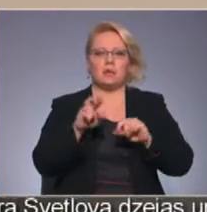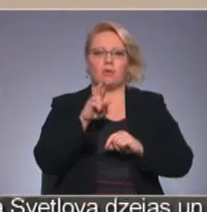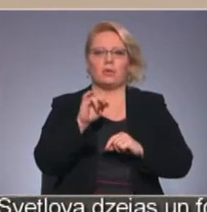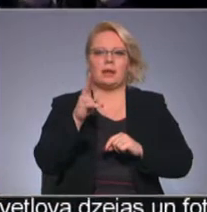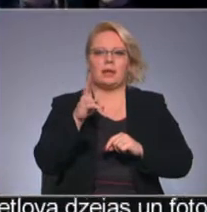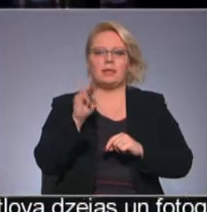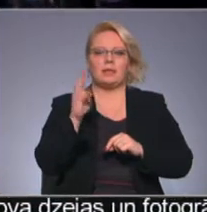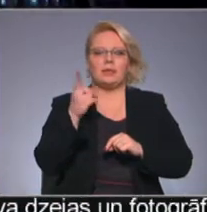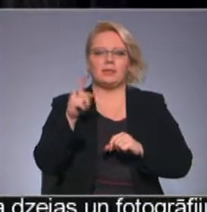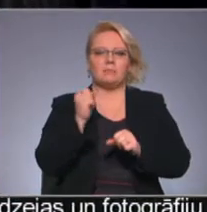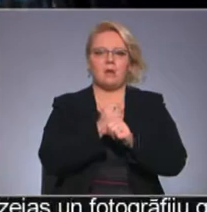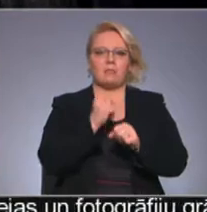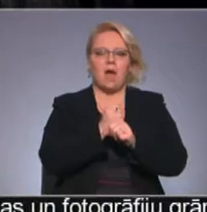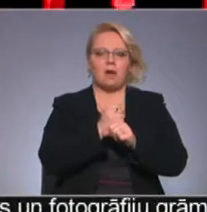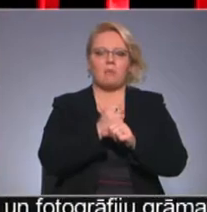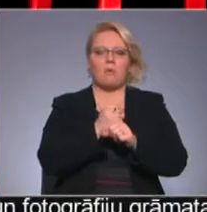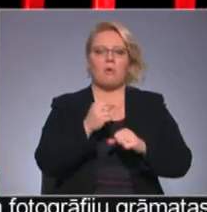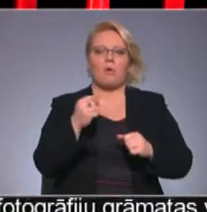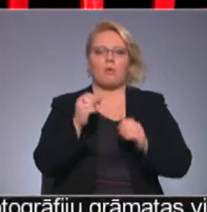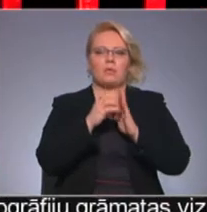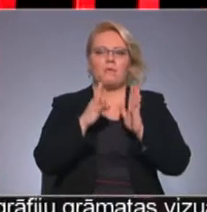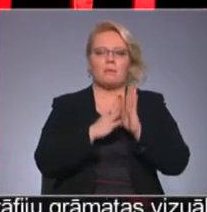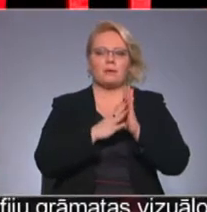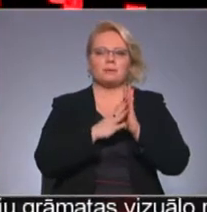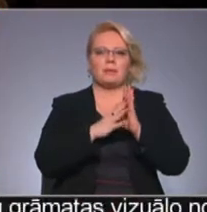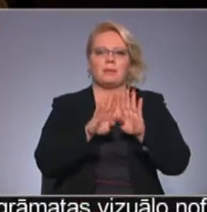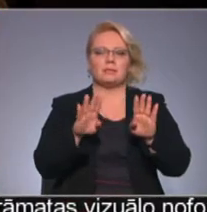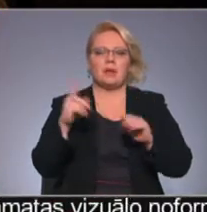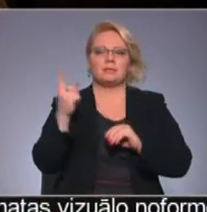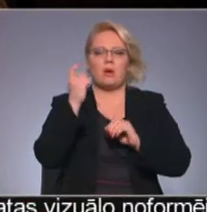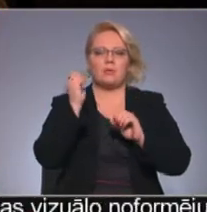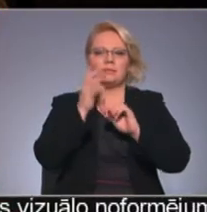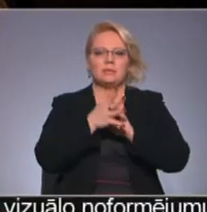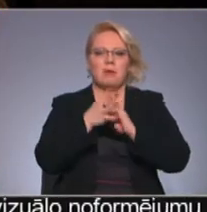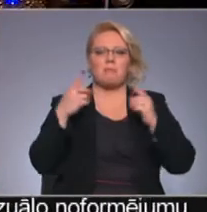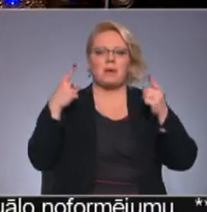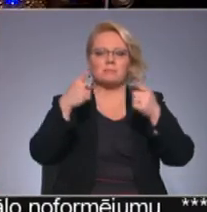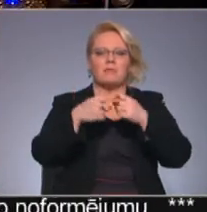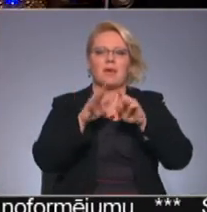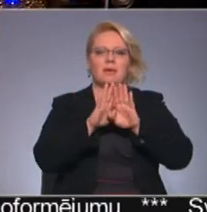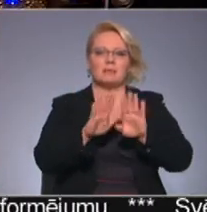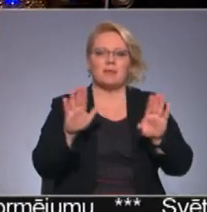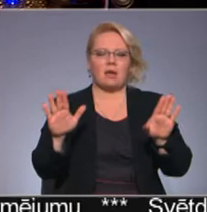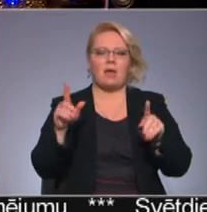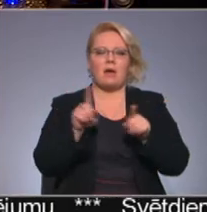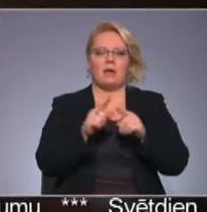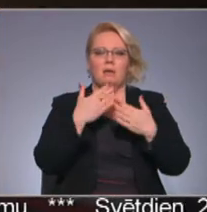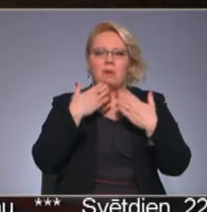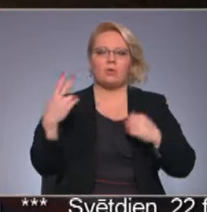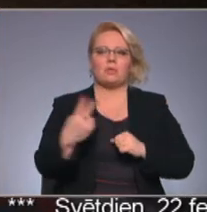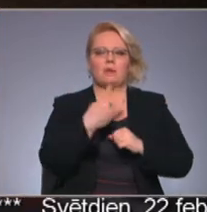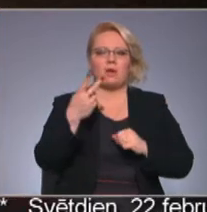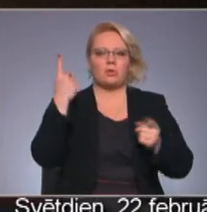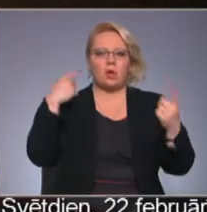Rīņķis par darbu Pulsārs Q19 izstādē Saules sistēmas perspektīvi izstājuši zāles arsenāls, kā arī pēdējo divu gadu